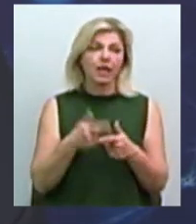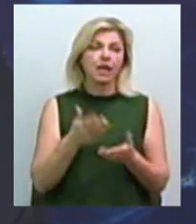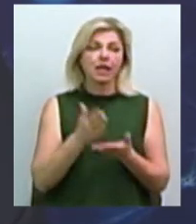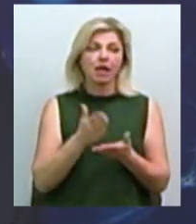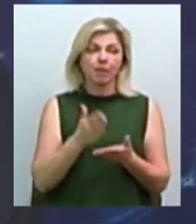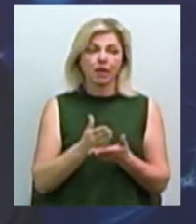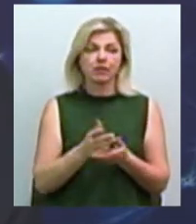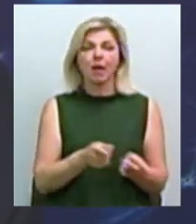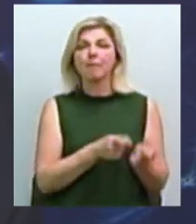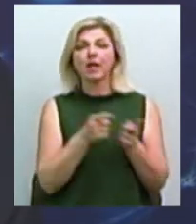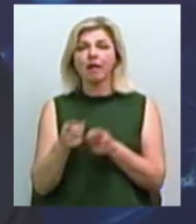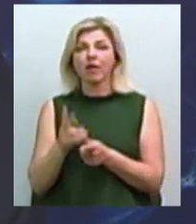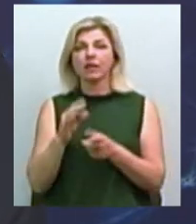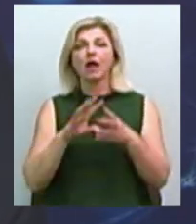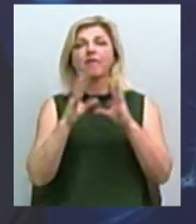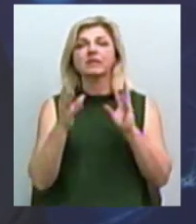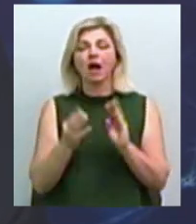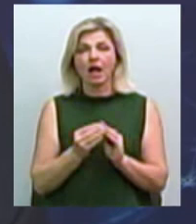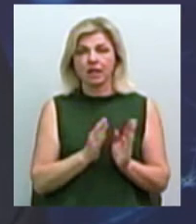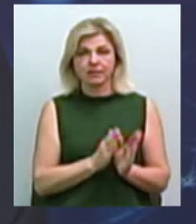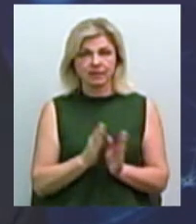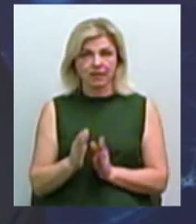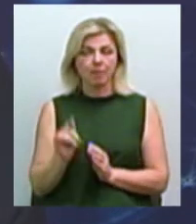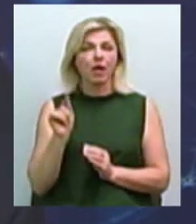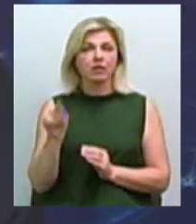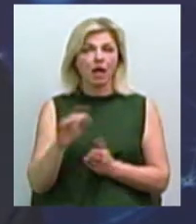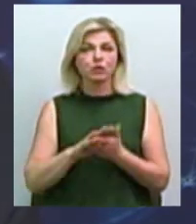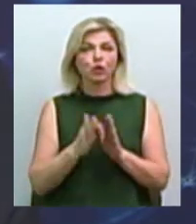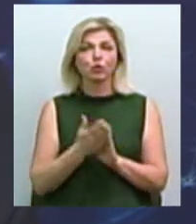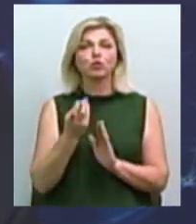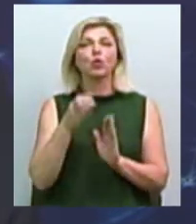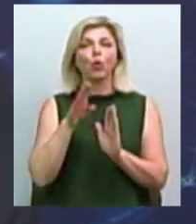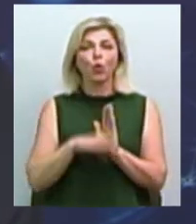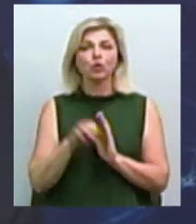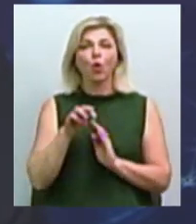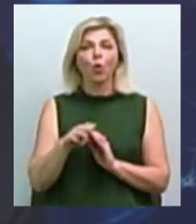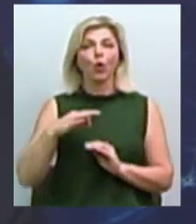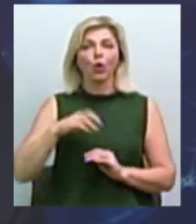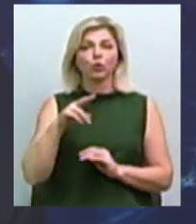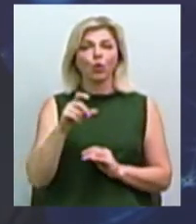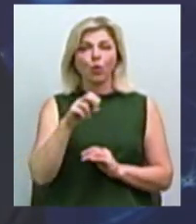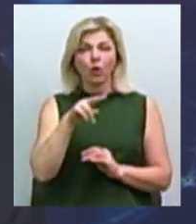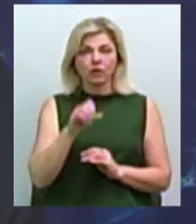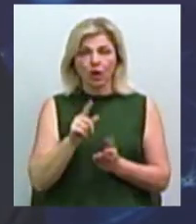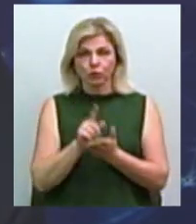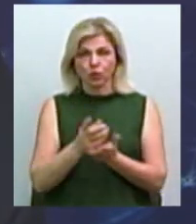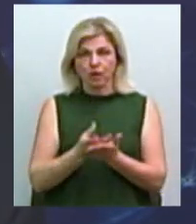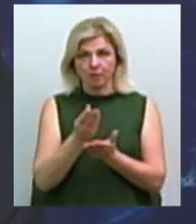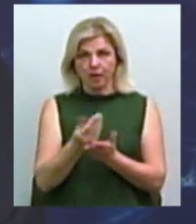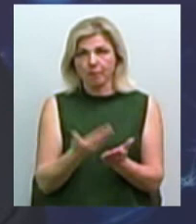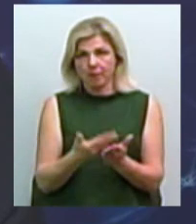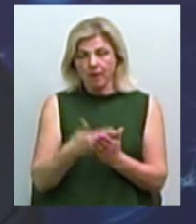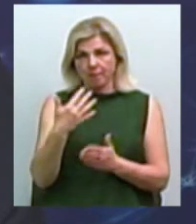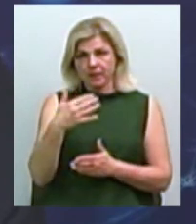господарювання перейти на загальну систему податкування. Там ситуація ще гірша, там від доходу маєш сплатити майже 50%.